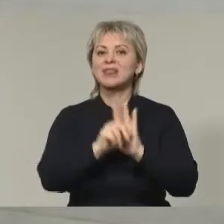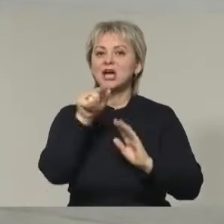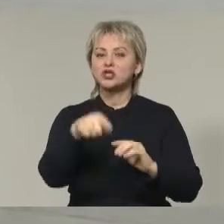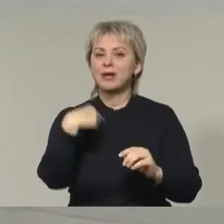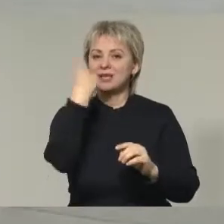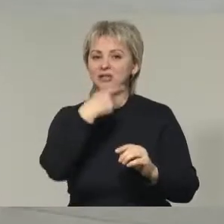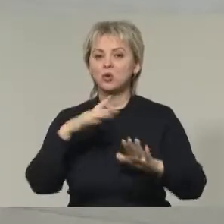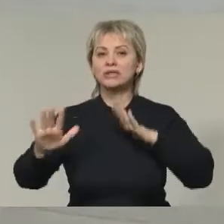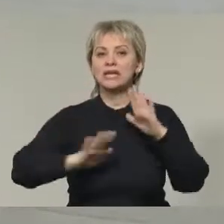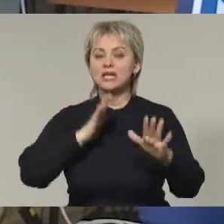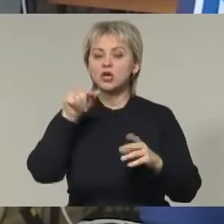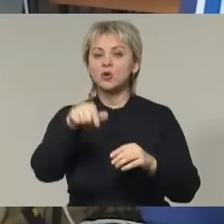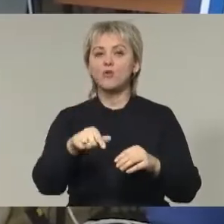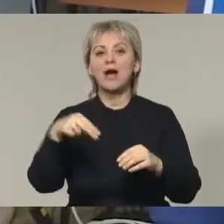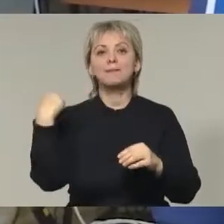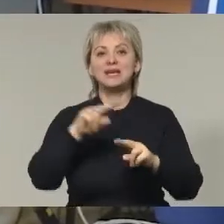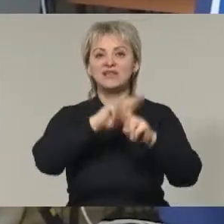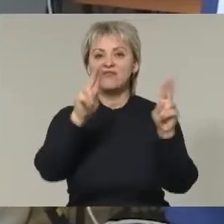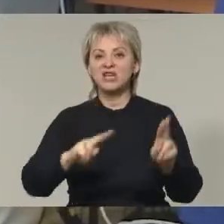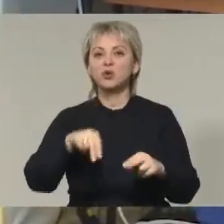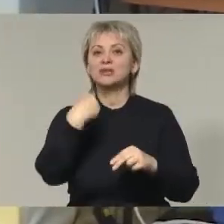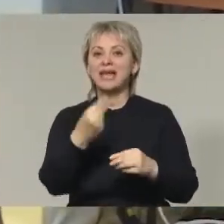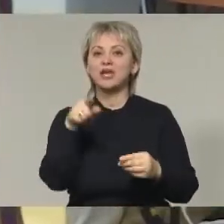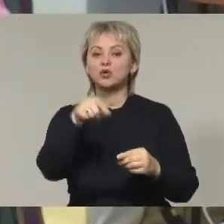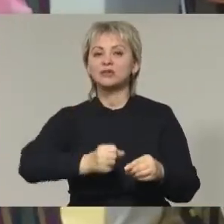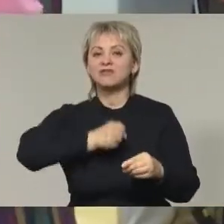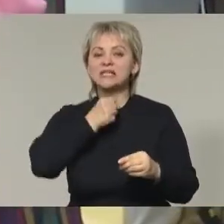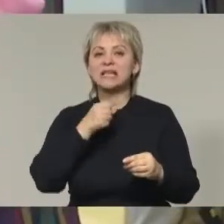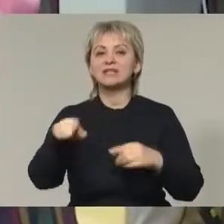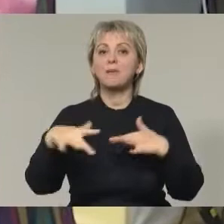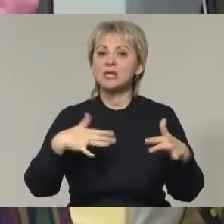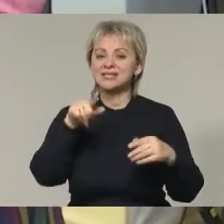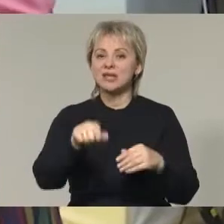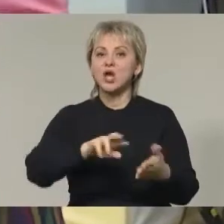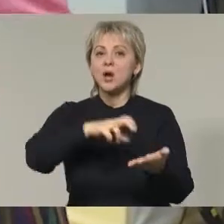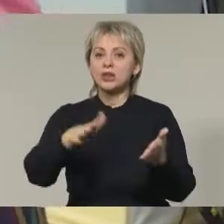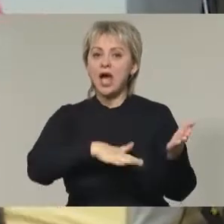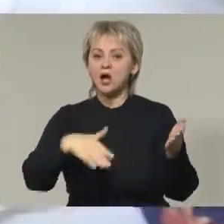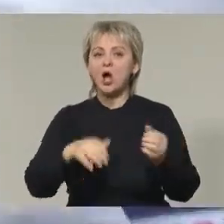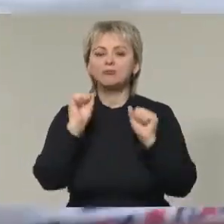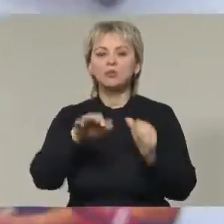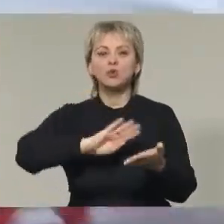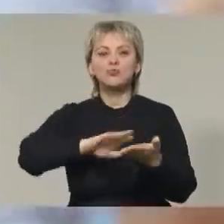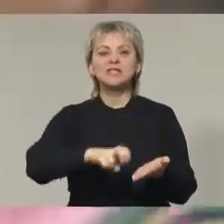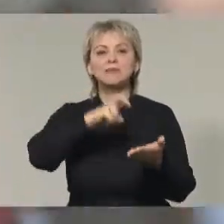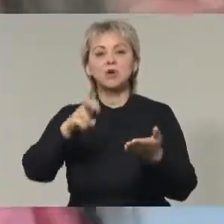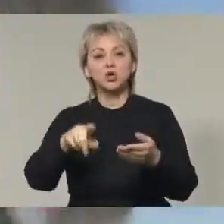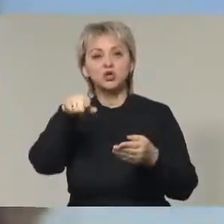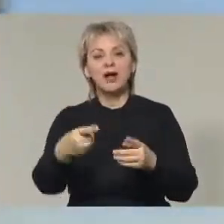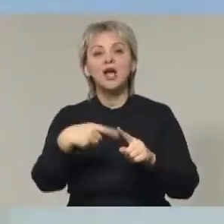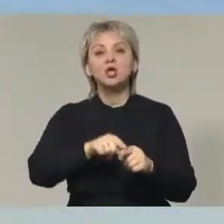индивидуальная тренировка. Президент федерации дает возрастные послабления. Пружинить ногами можно без прыжка, но